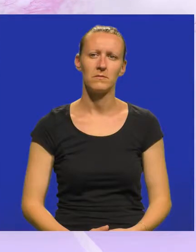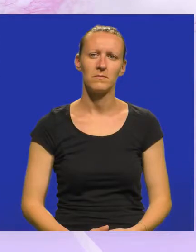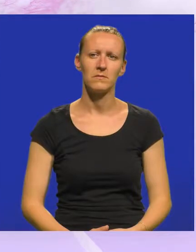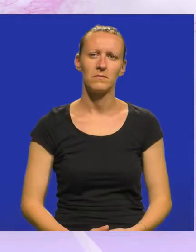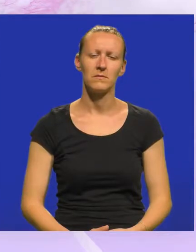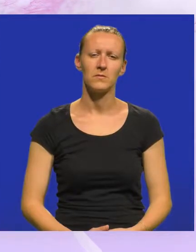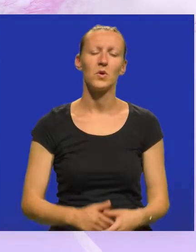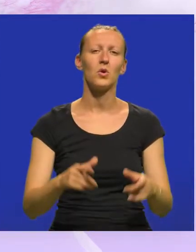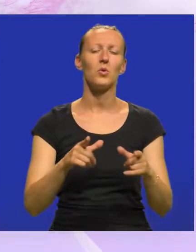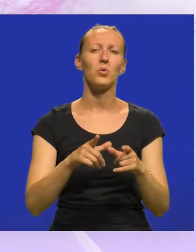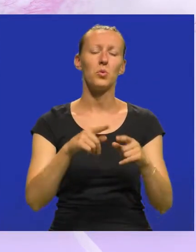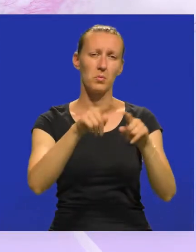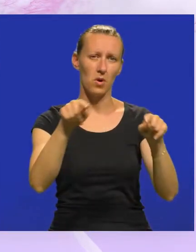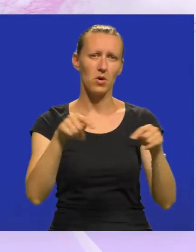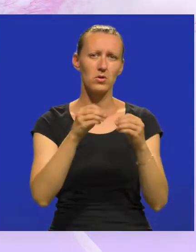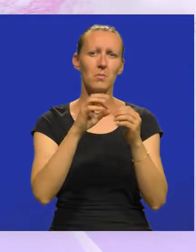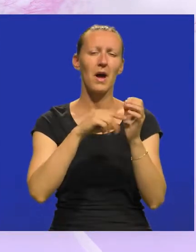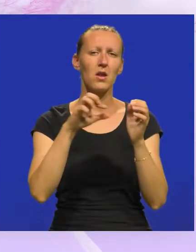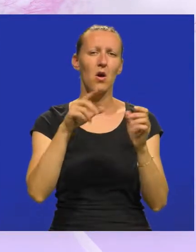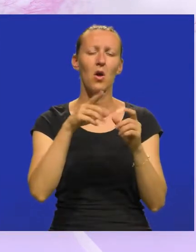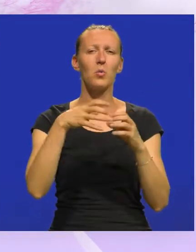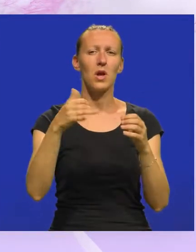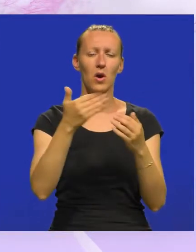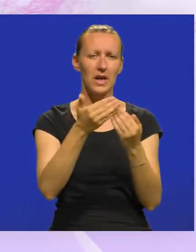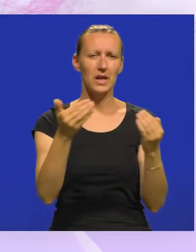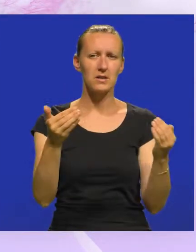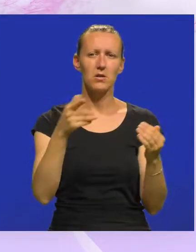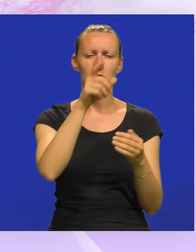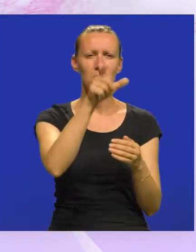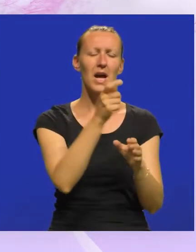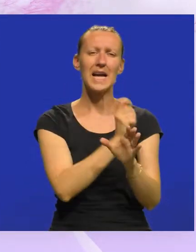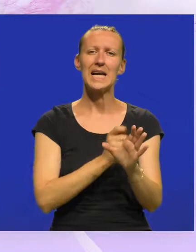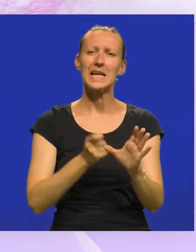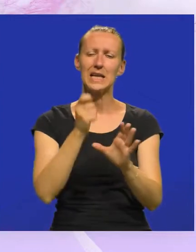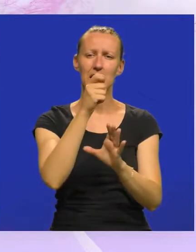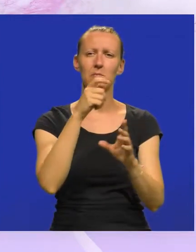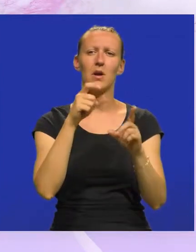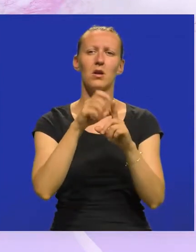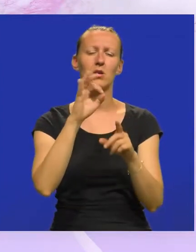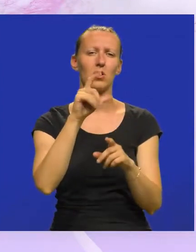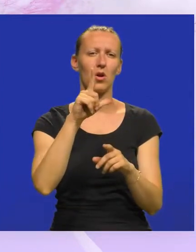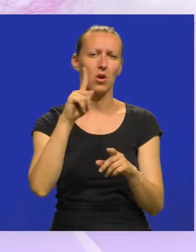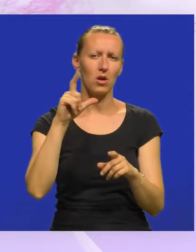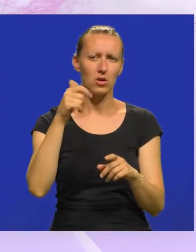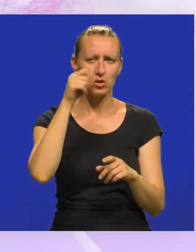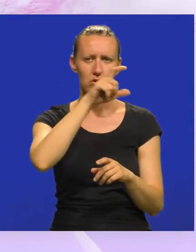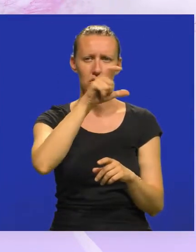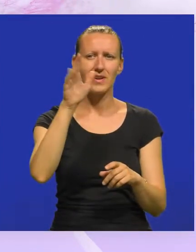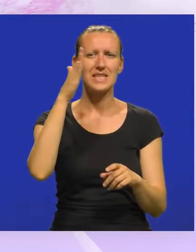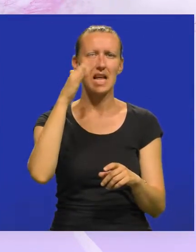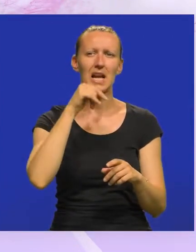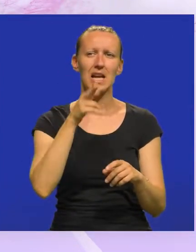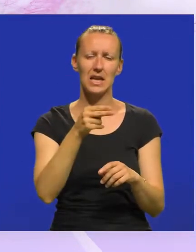U zavičajnoj galeriji Banjole utjekuje izložba akademskog kipara Petra Dolića pod nazivom